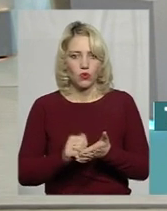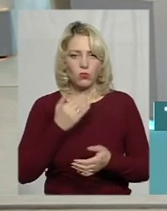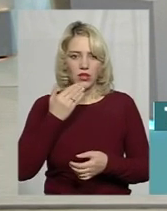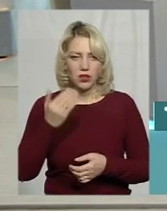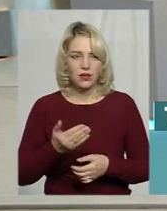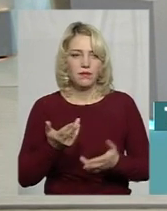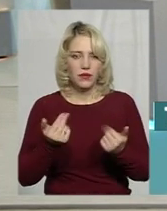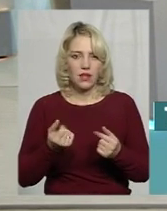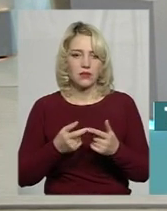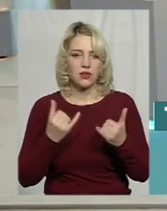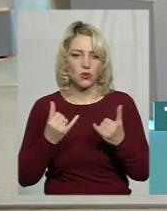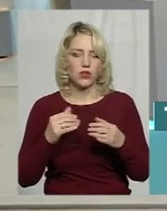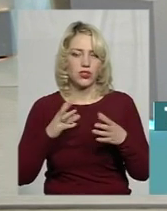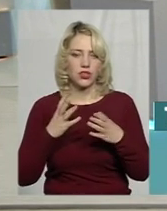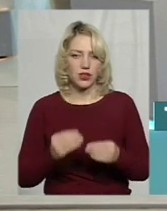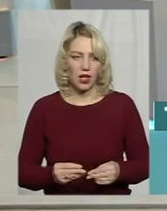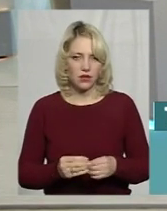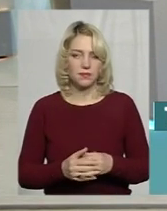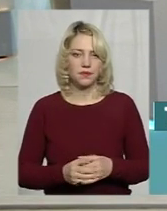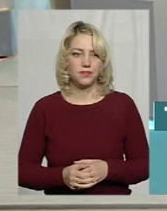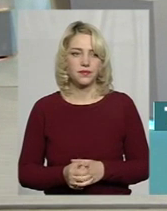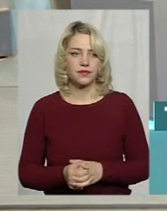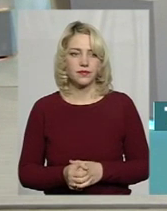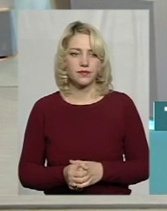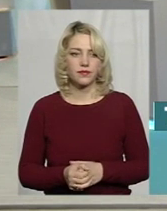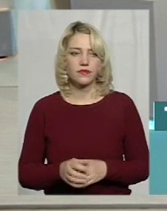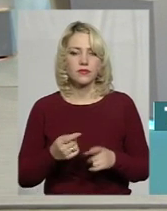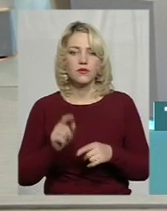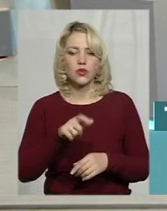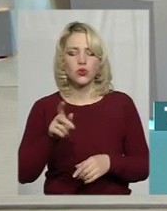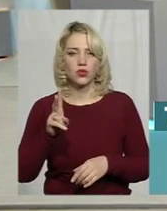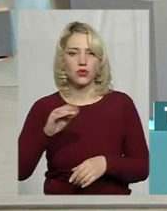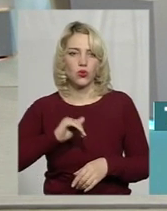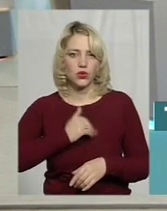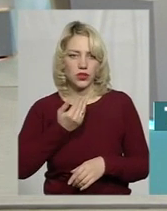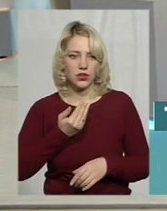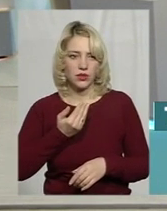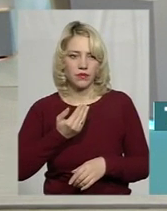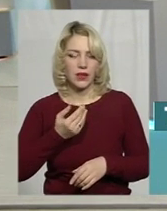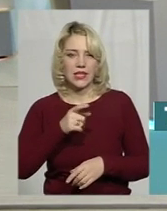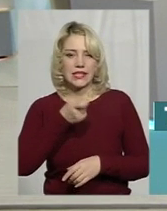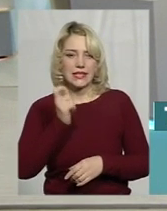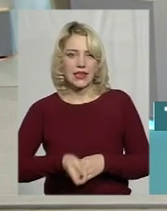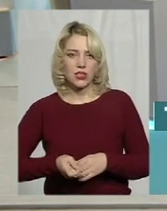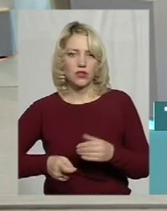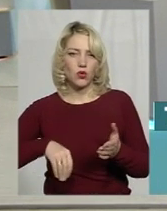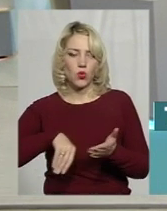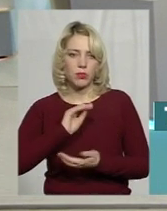Так, на сьогоднішній день ті люди, які хотіли задешево купити